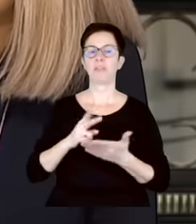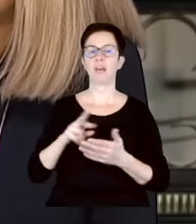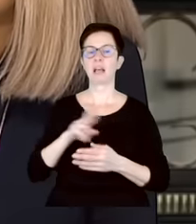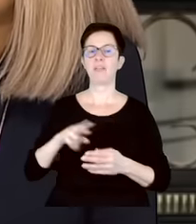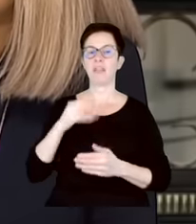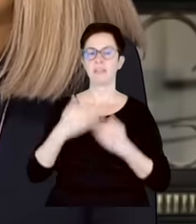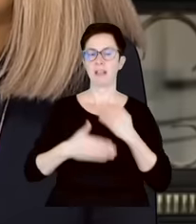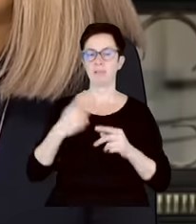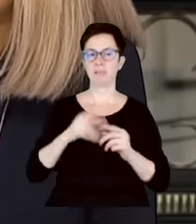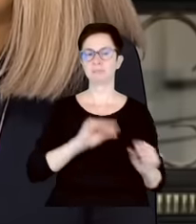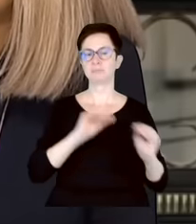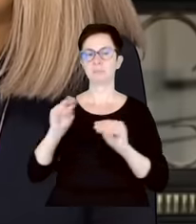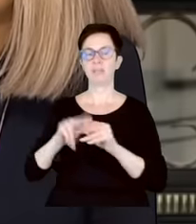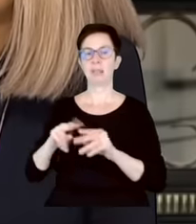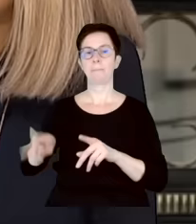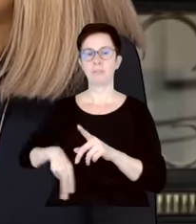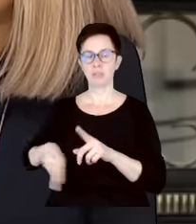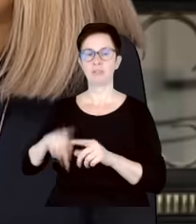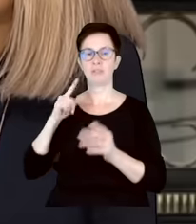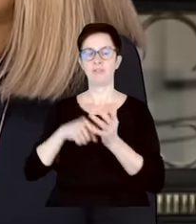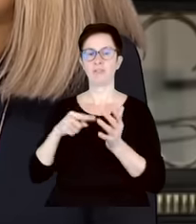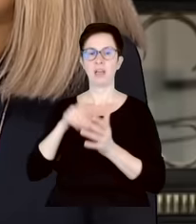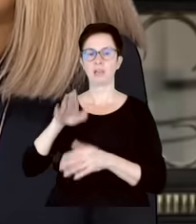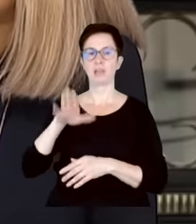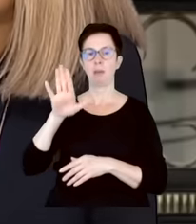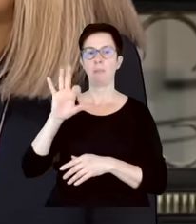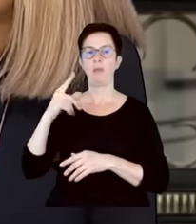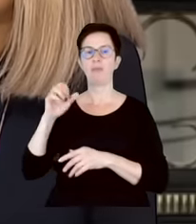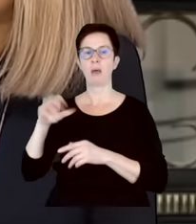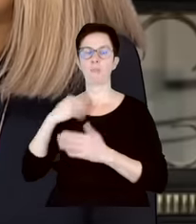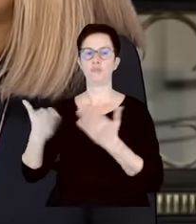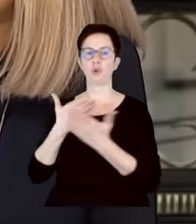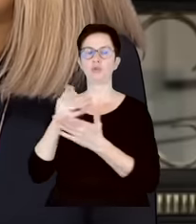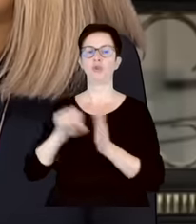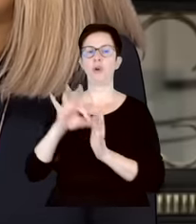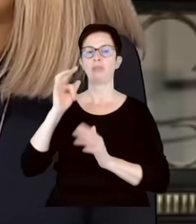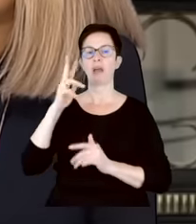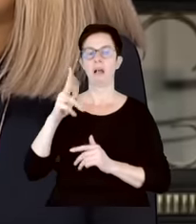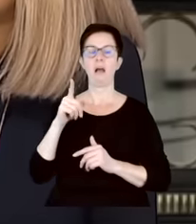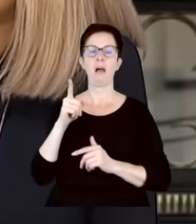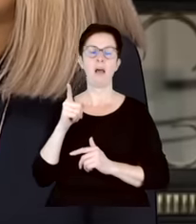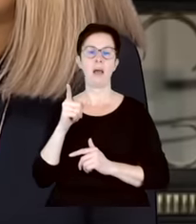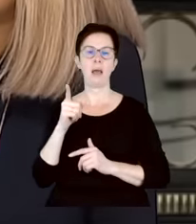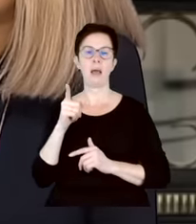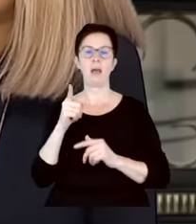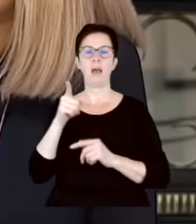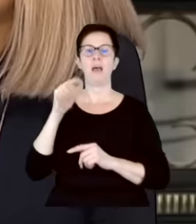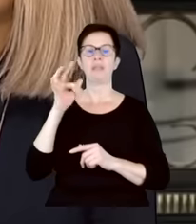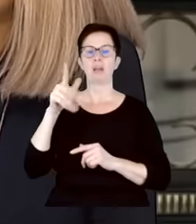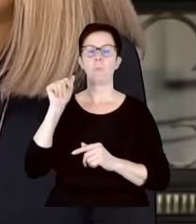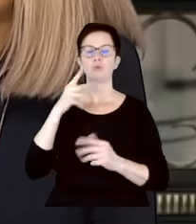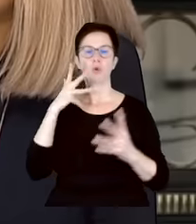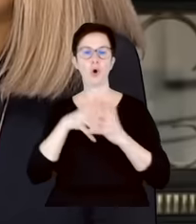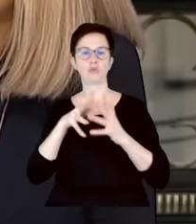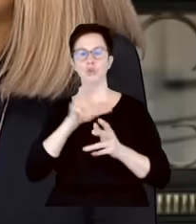ministra Skarbu Państwa, to wtedy Adam Bodnar zgłosił wniosek do Trybunału Konstytucyjnego o to, by Trybunał Konstytucyjny ocenił, czy taka